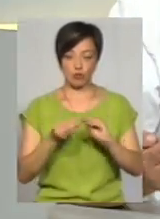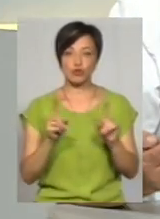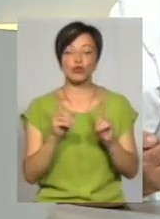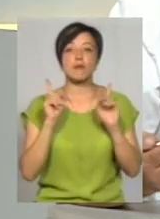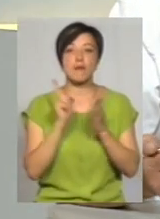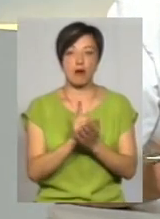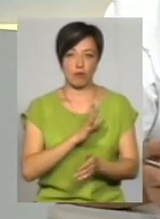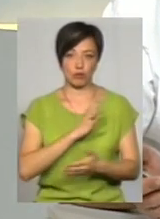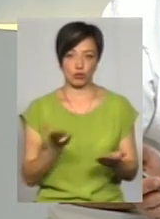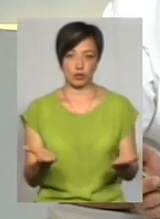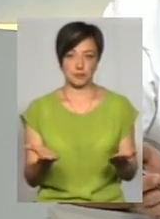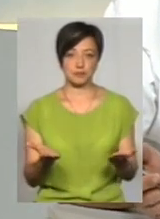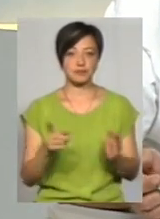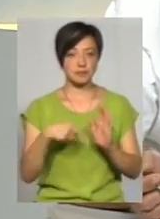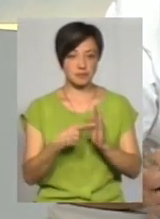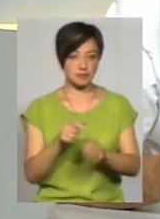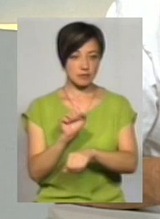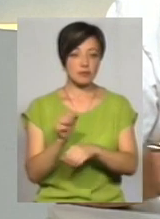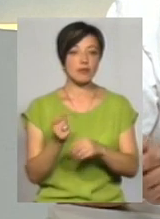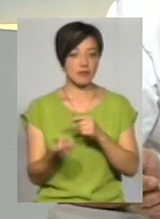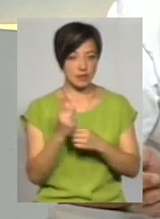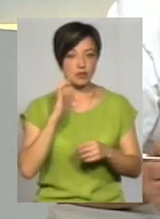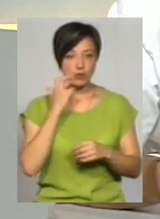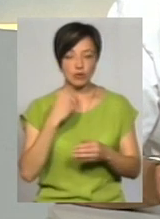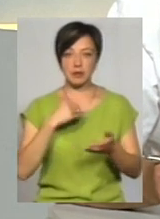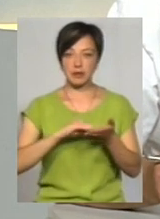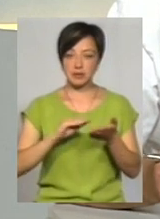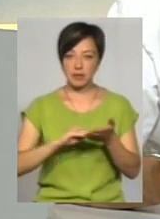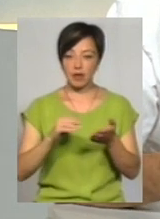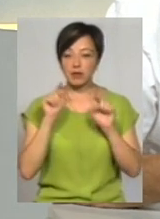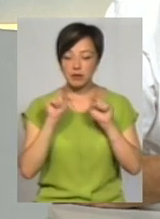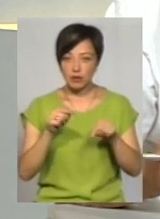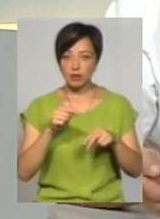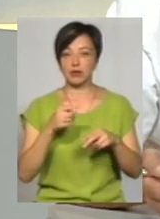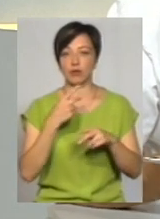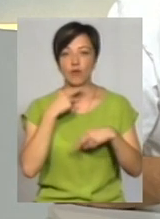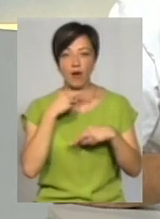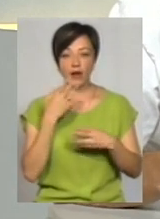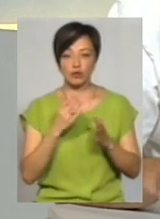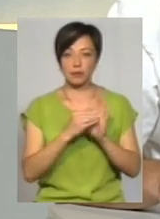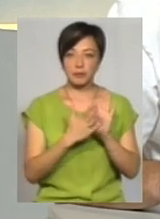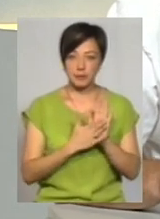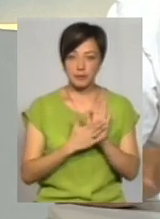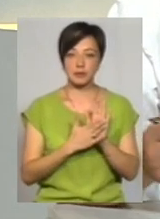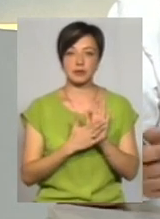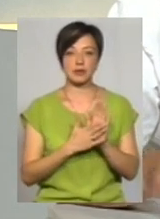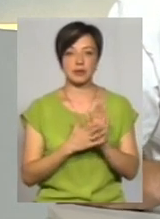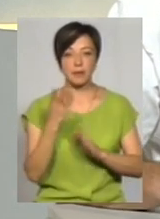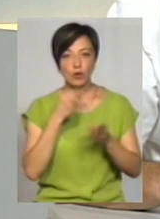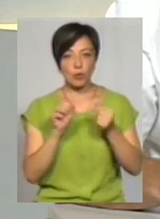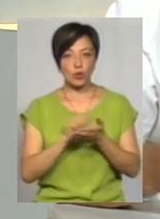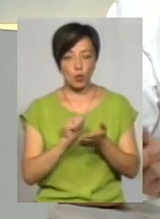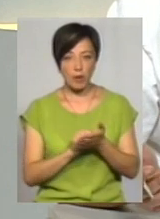що воно має бути. І питання стоїть серйозно. Ми написали правоохоронні органи, щоб звернули увагу. Якщо там є якісь приписки, чи якісь підробки,